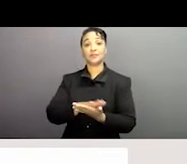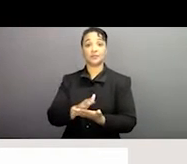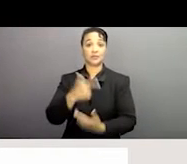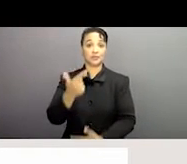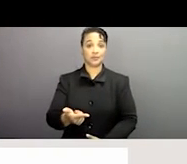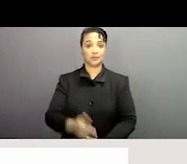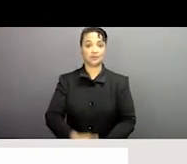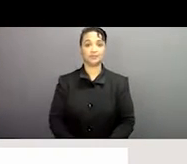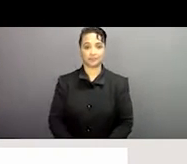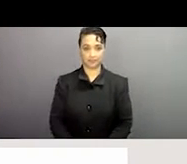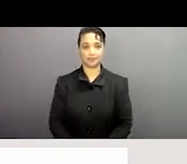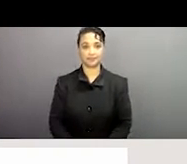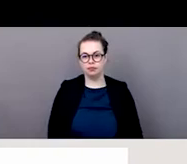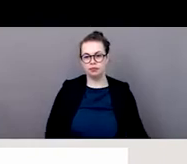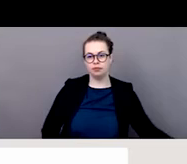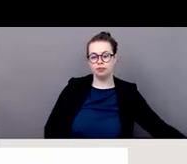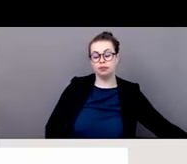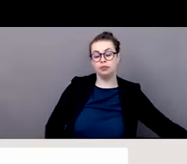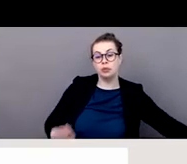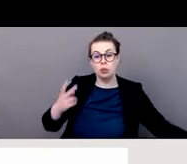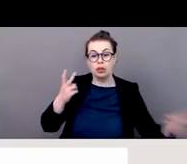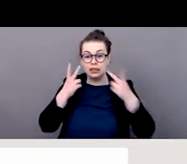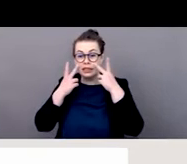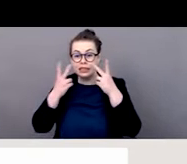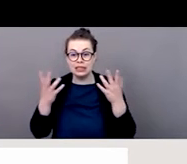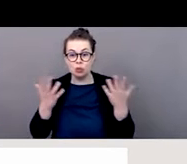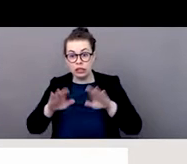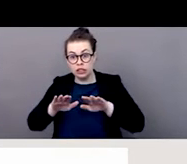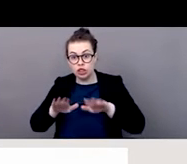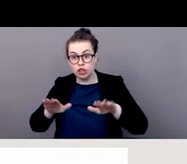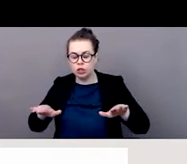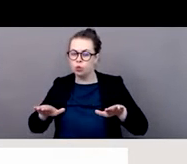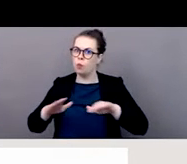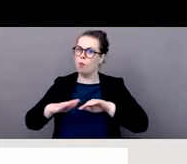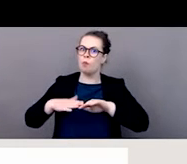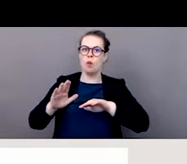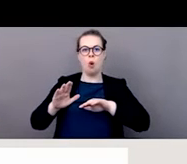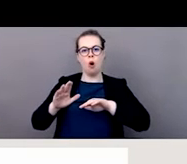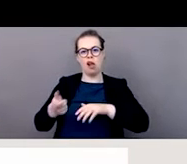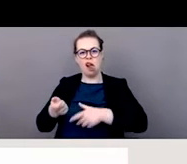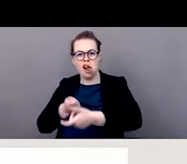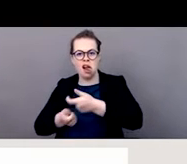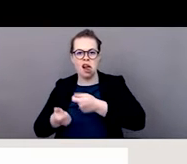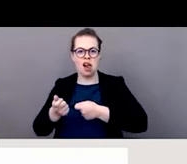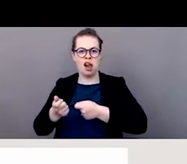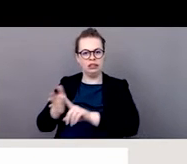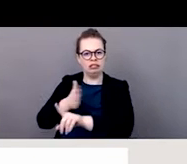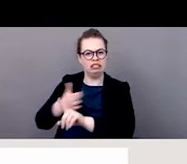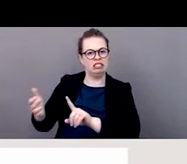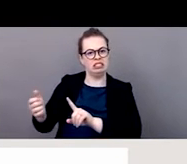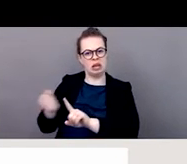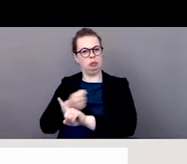à ces travailleurs. Les enfants également ont été aussi impactés par l'exploitation également. Juste un